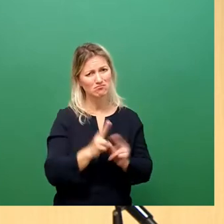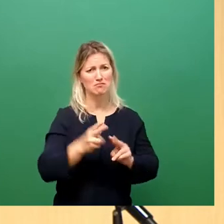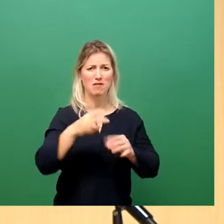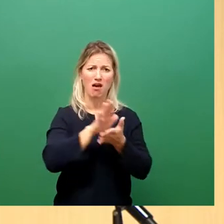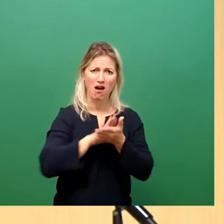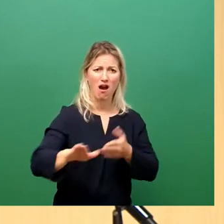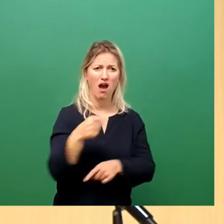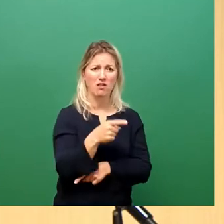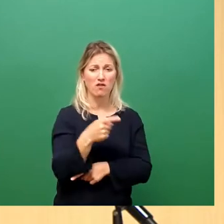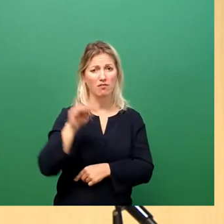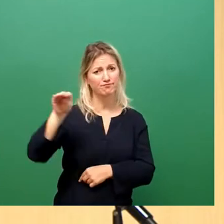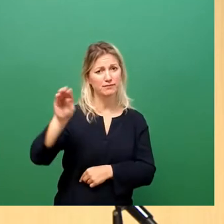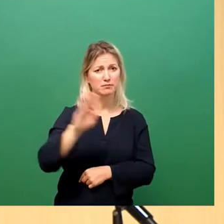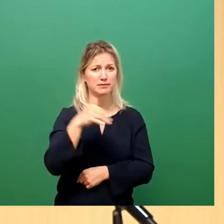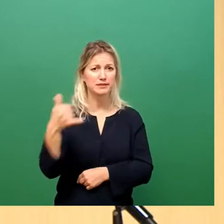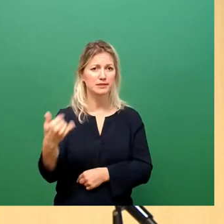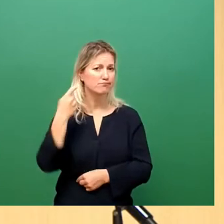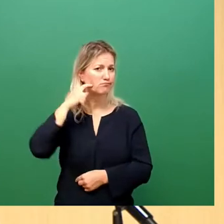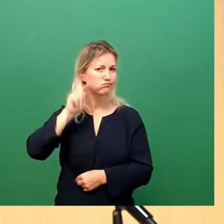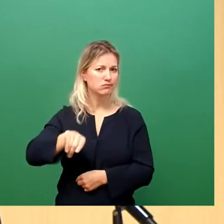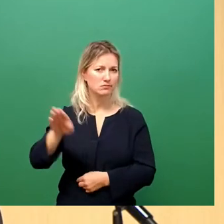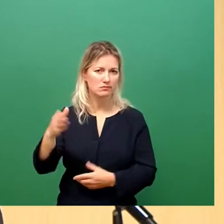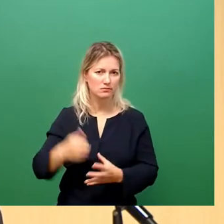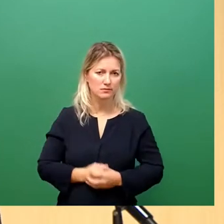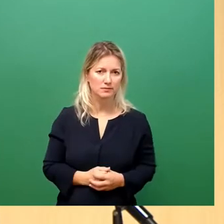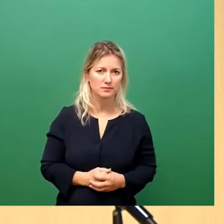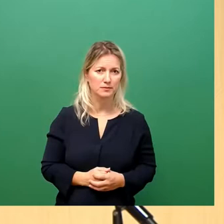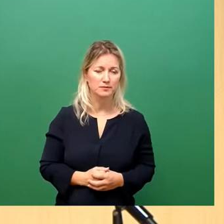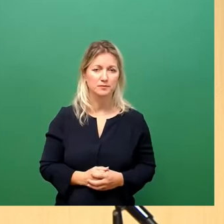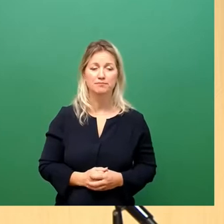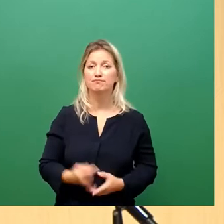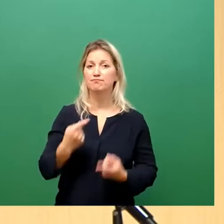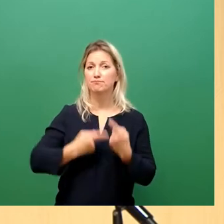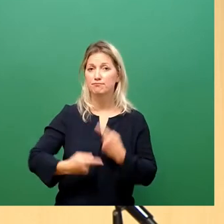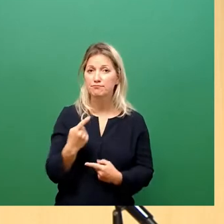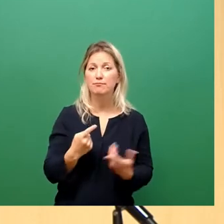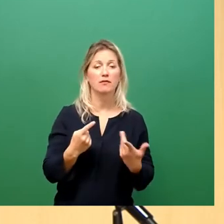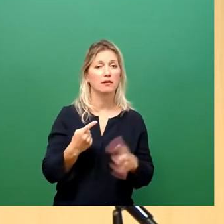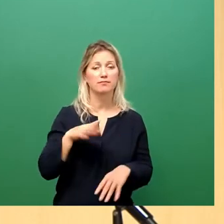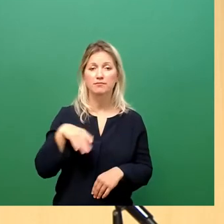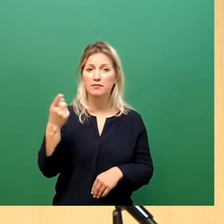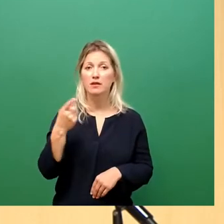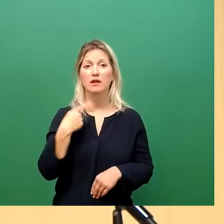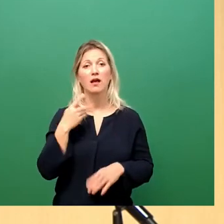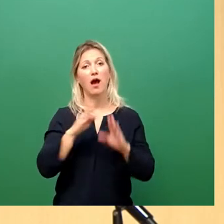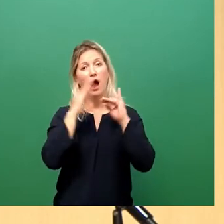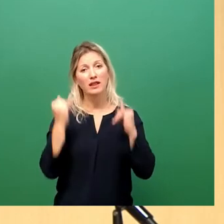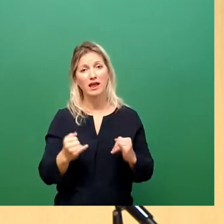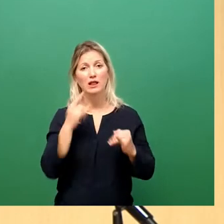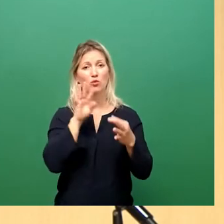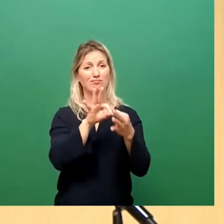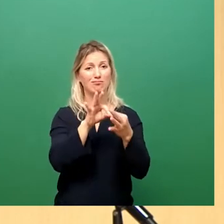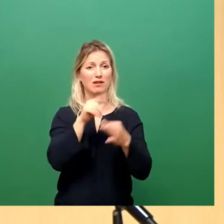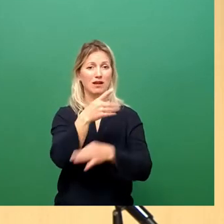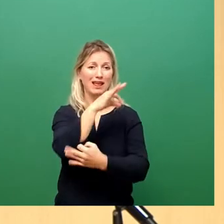bisher ungehört geblieben. Stattdessen kommen sowohl mit einrichtungsbezogenem Impfpflicht als auch der